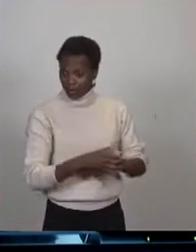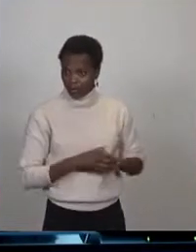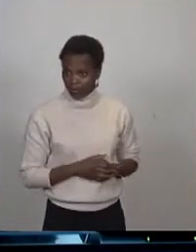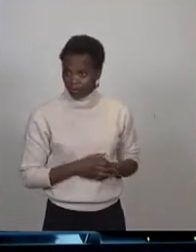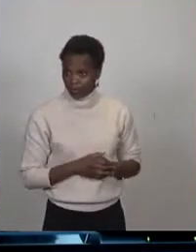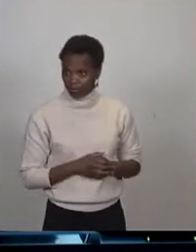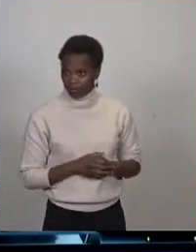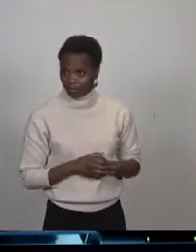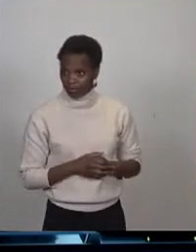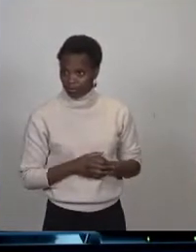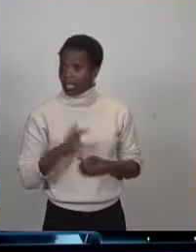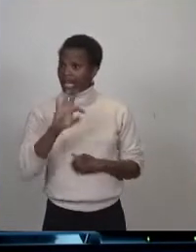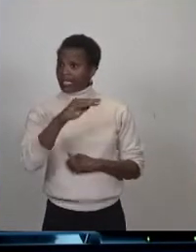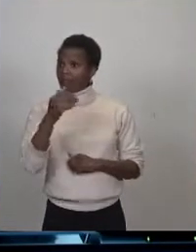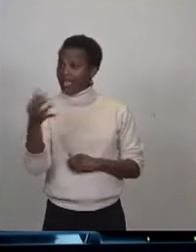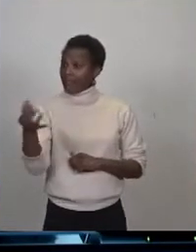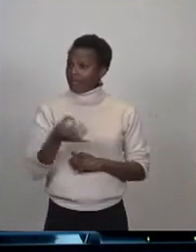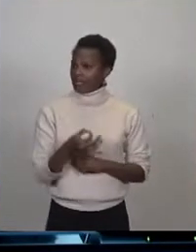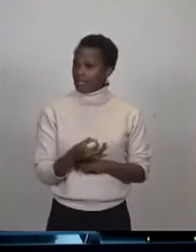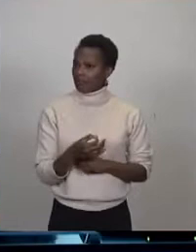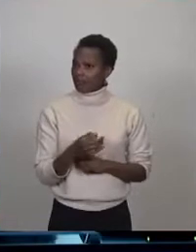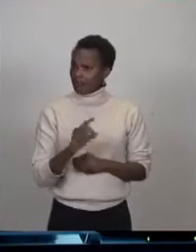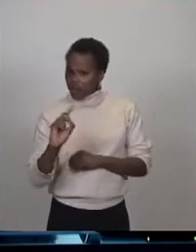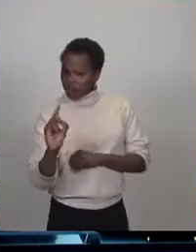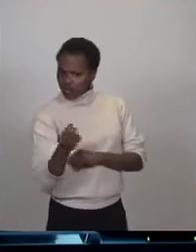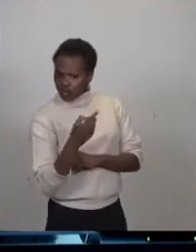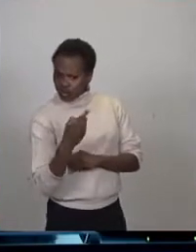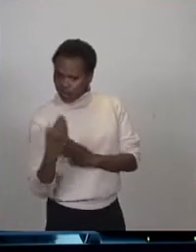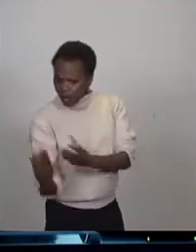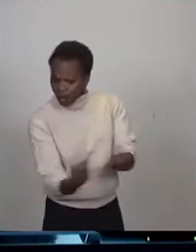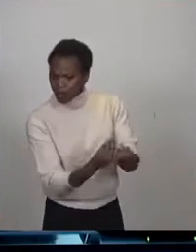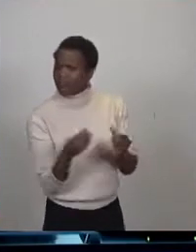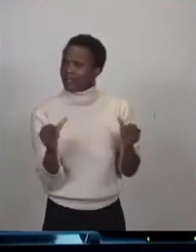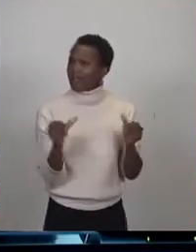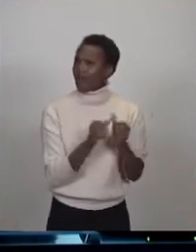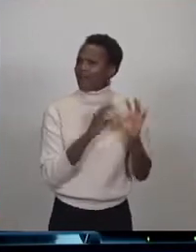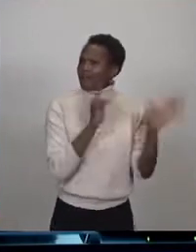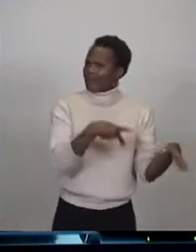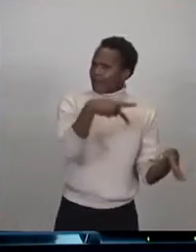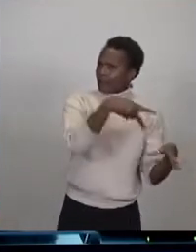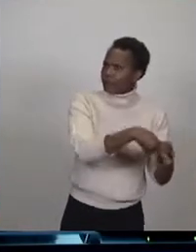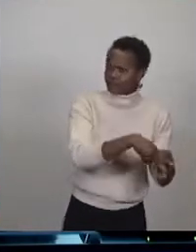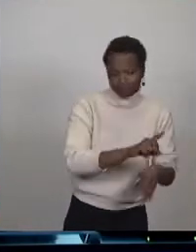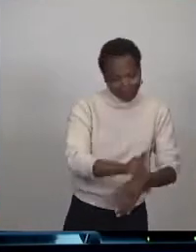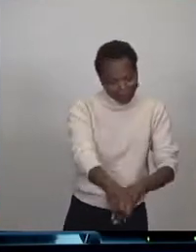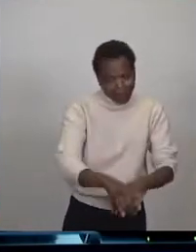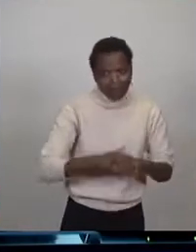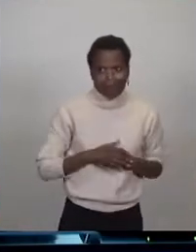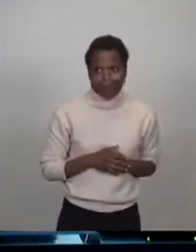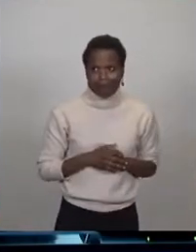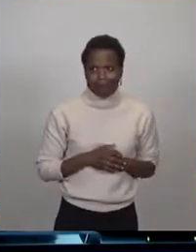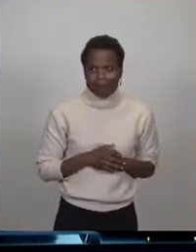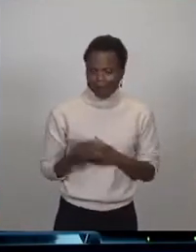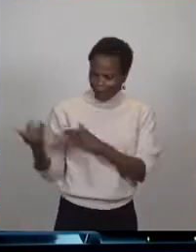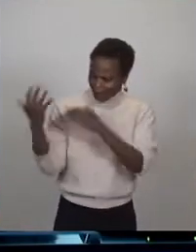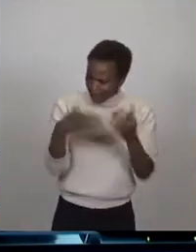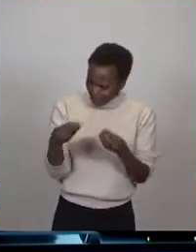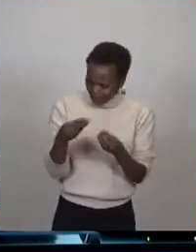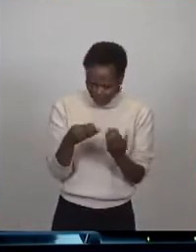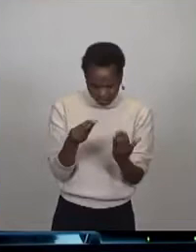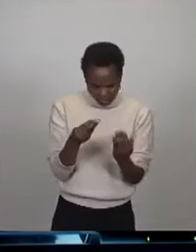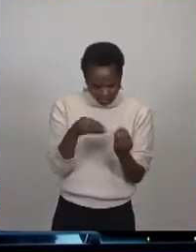ils sont où, tous ces gens-là ? Ils ne pas tous à vélo, ce n pas vrai. Il est évident, quand on ajoute bout à bout la